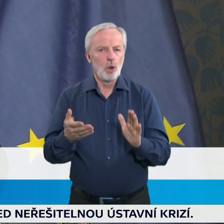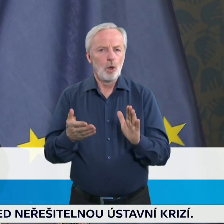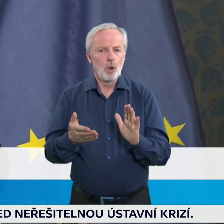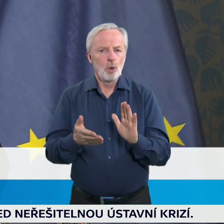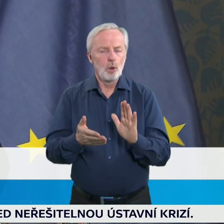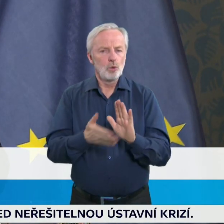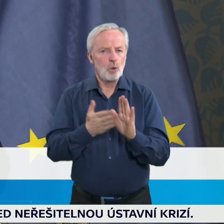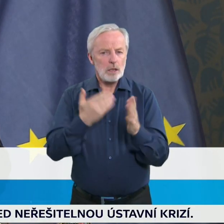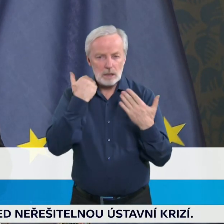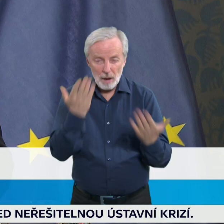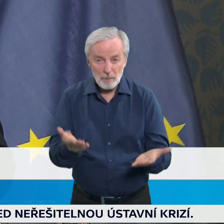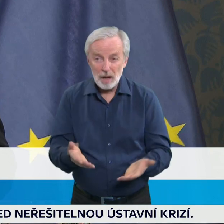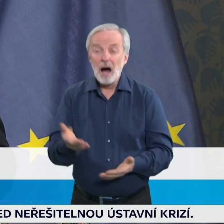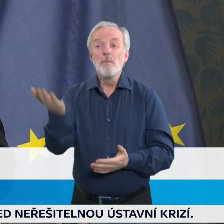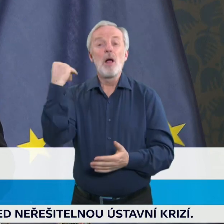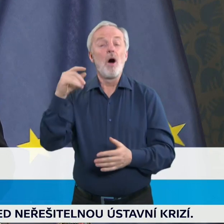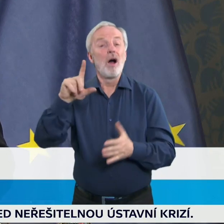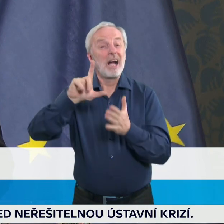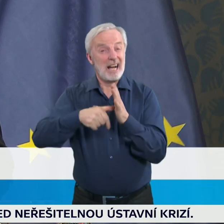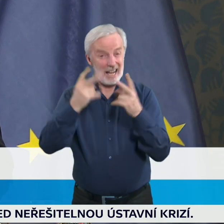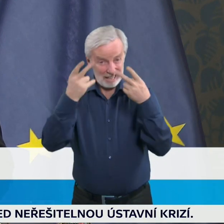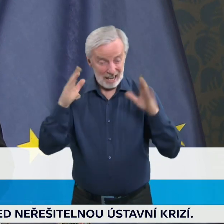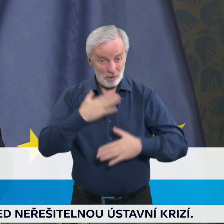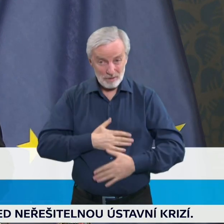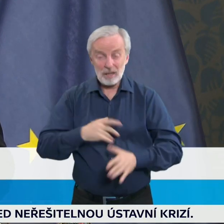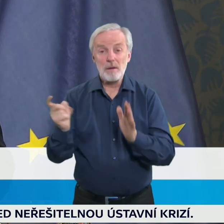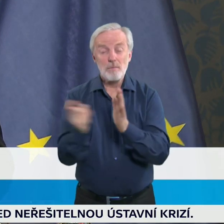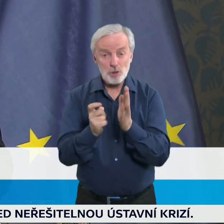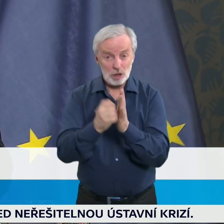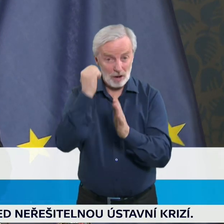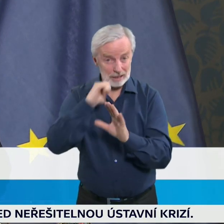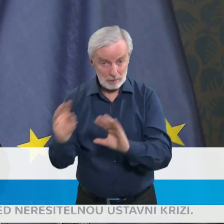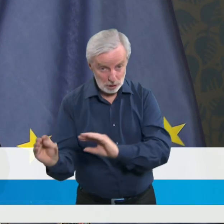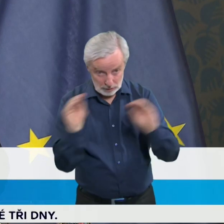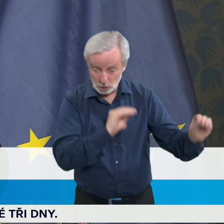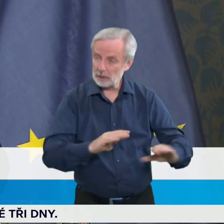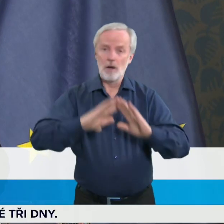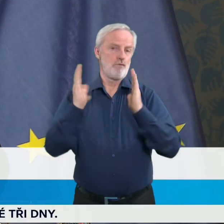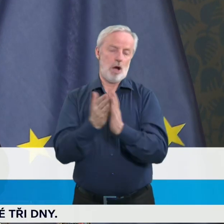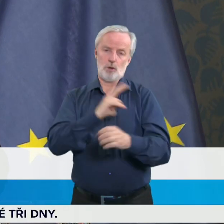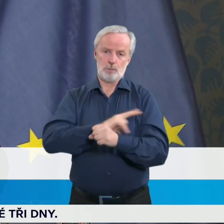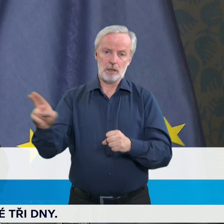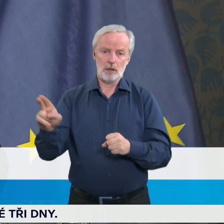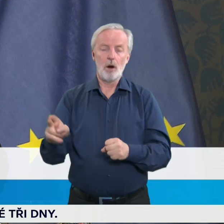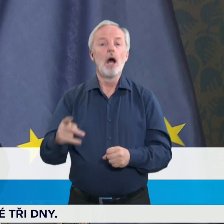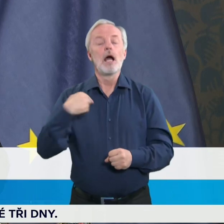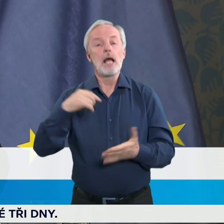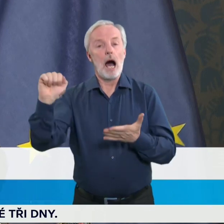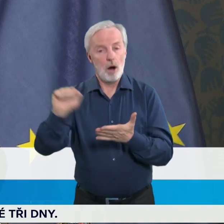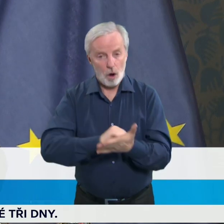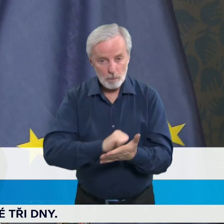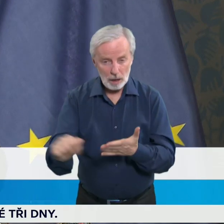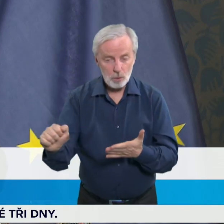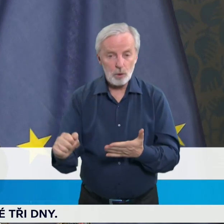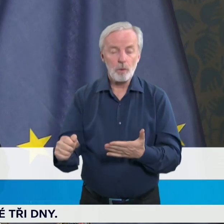krajů, které byly vyžádány z Karlovarského kraje, bylo využito. Znovu jenom opakuju, že naši němečtí sousedé, jejichž nabídky